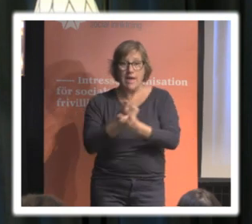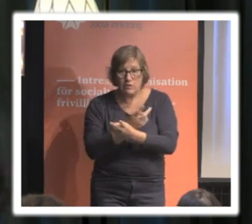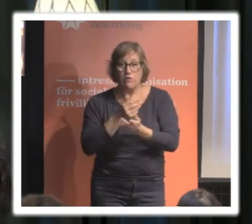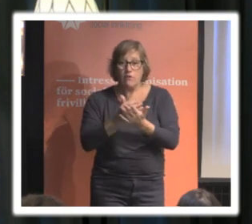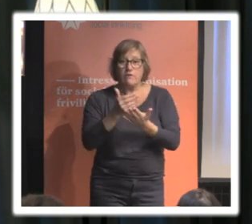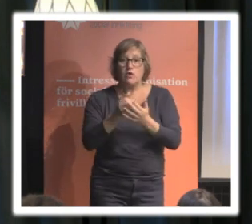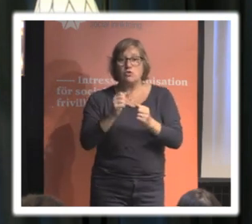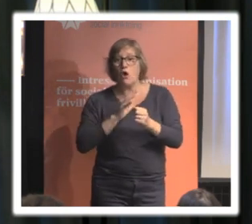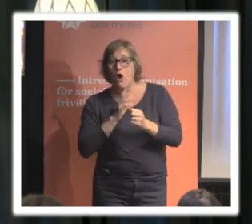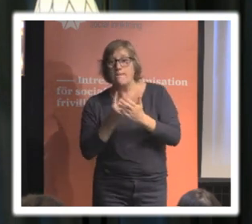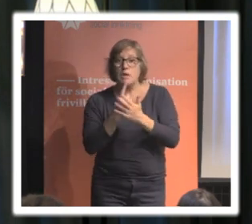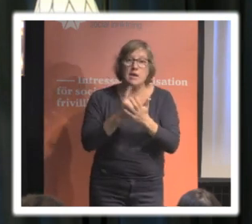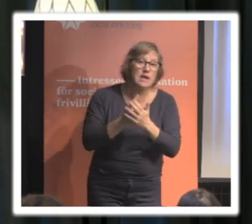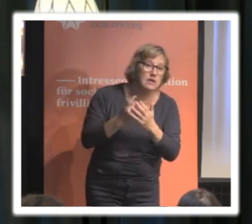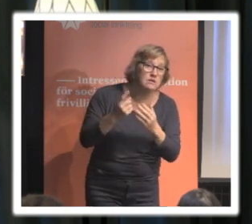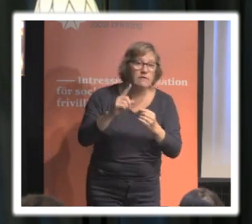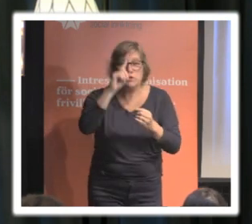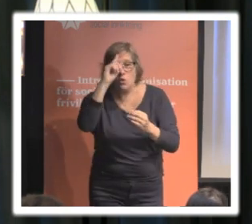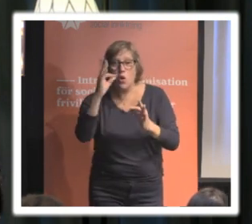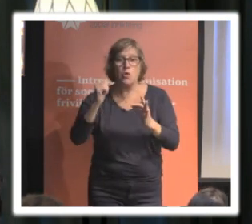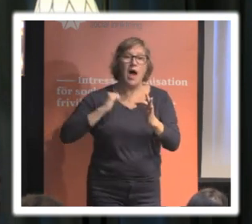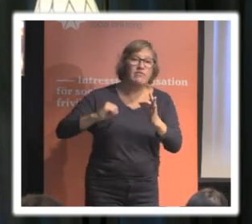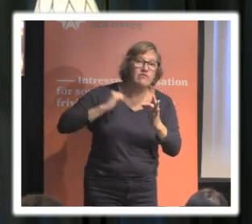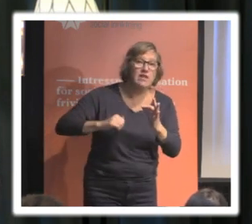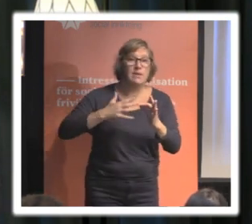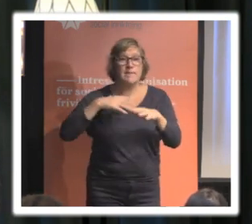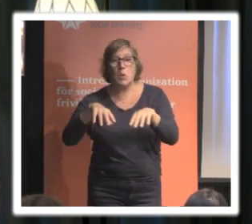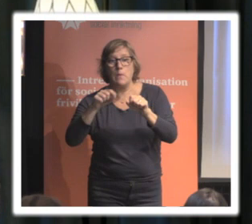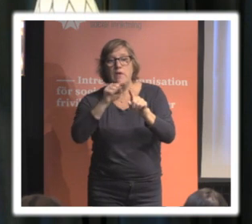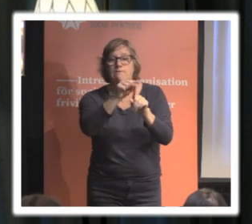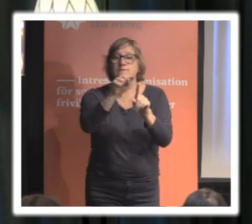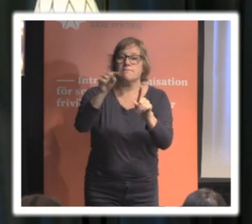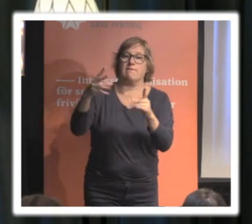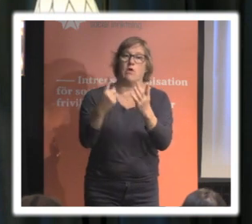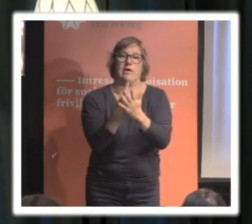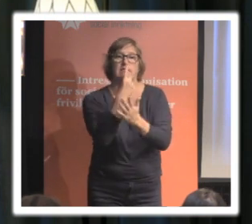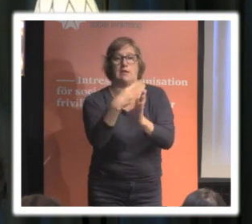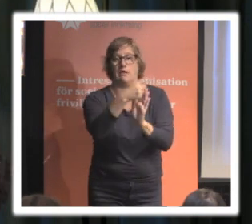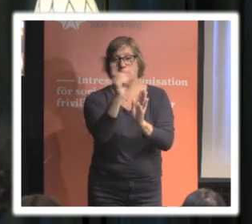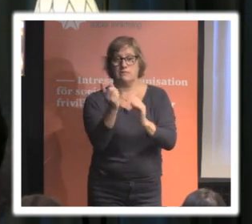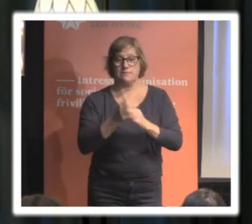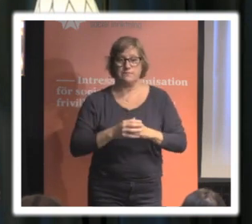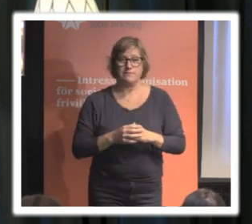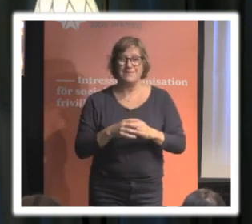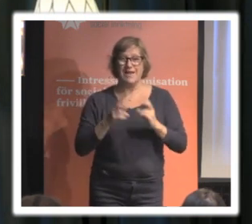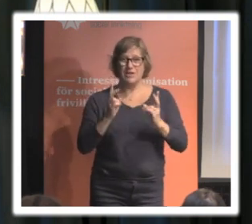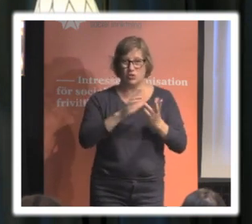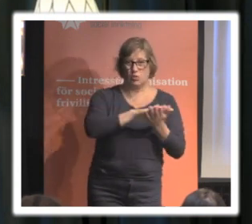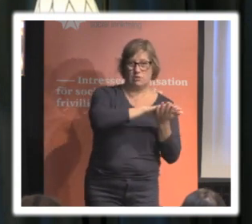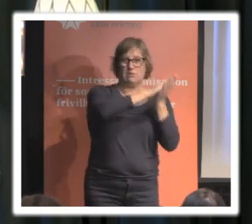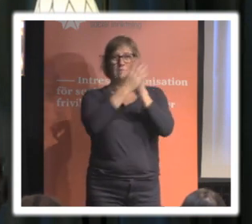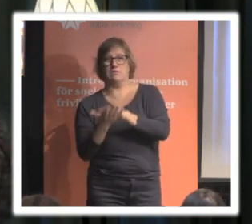möjlighet att ha insyn och få förståelse för och kanske till och med invända emot vad som händer. Det är det här paradigmet